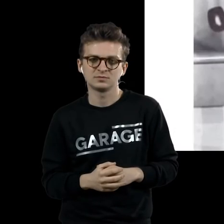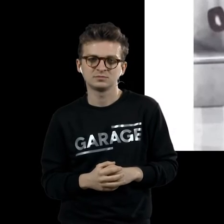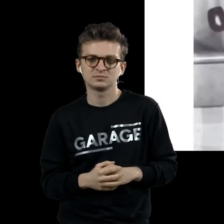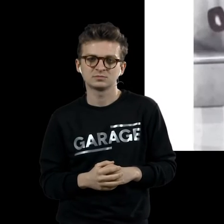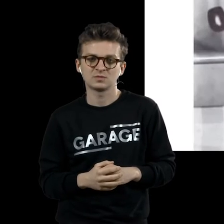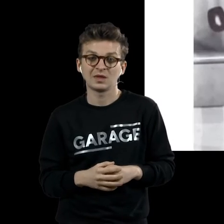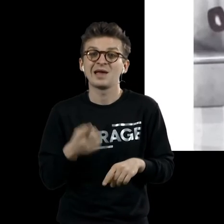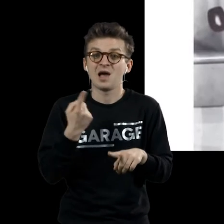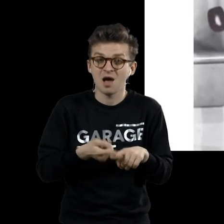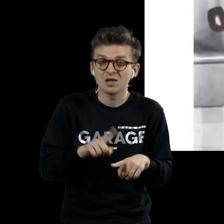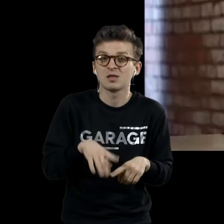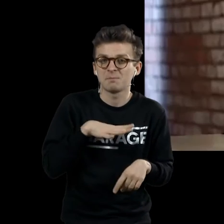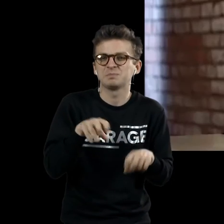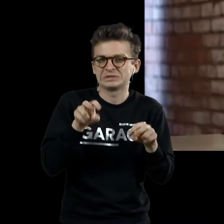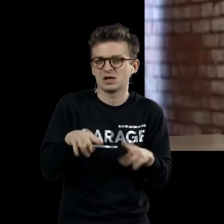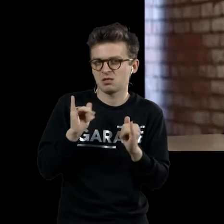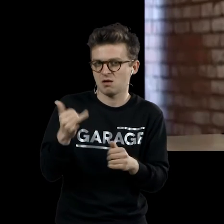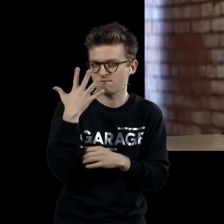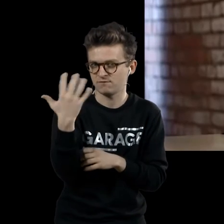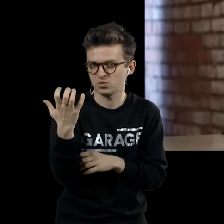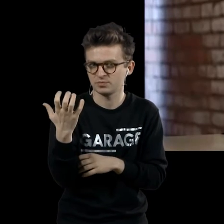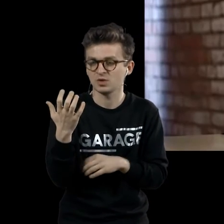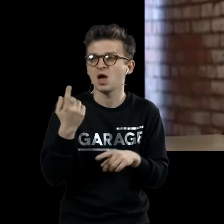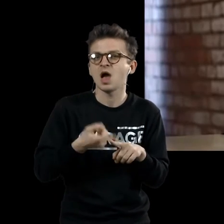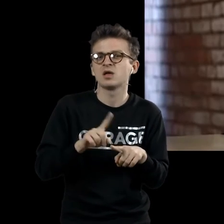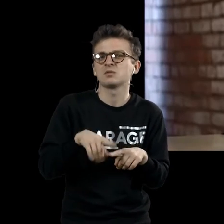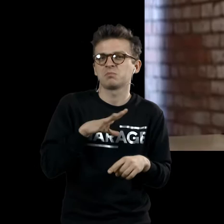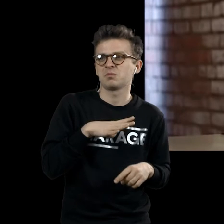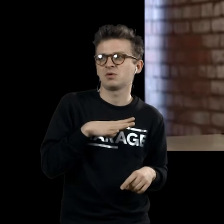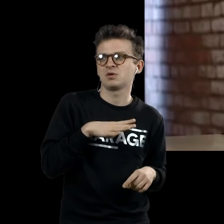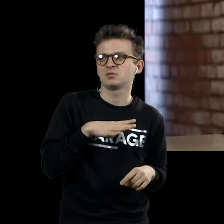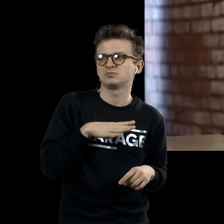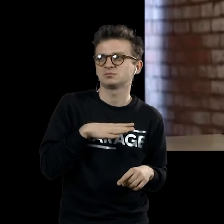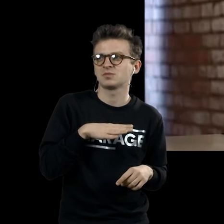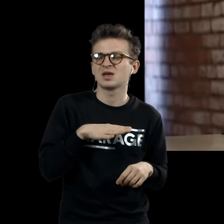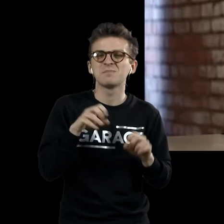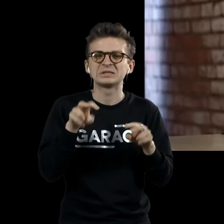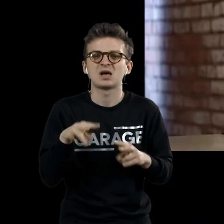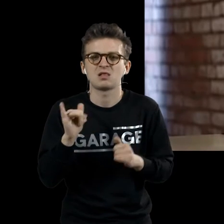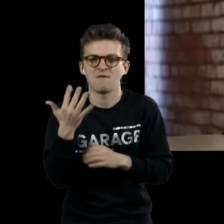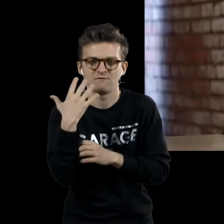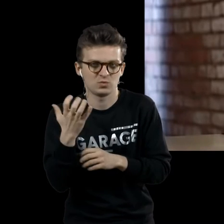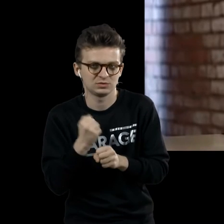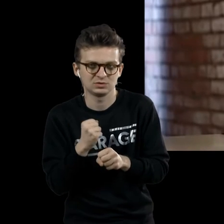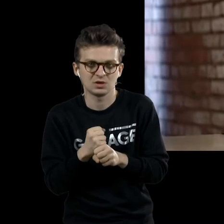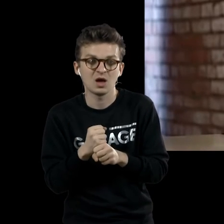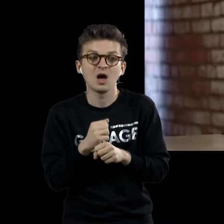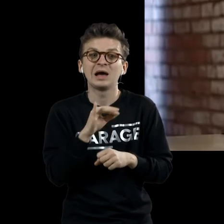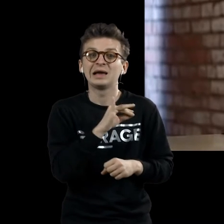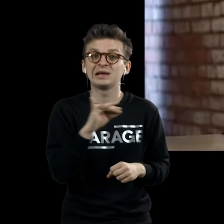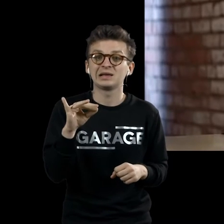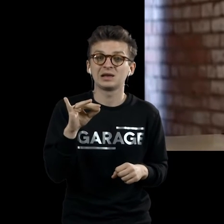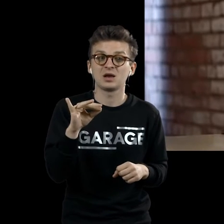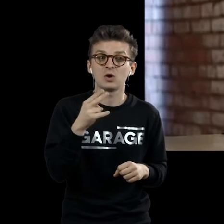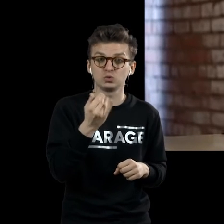Это был именно фотопроект. Это была история, абсолютно рассчитанная на фотографию. Сам по себе